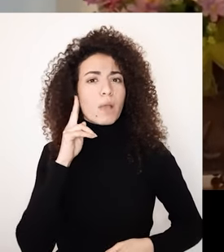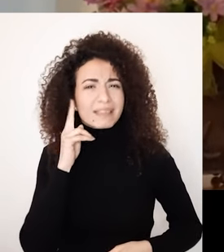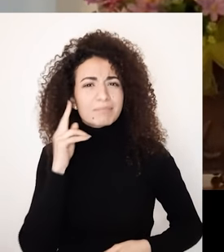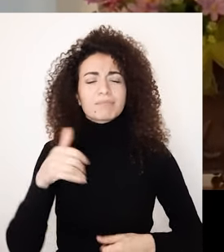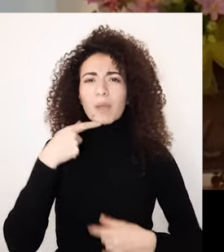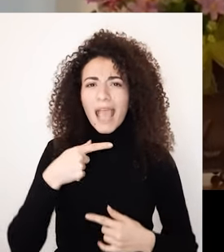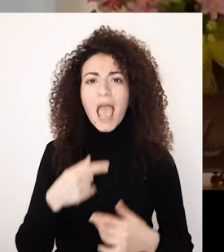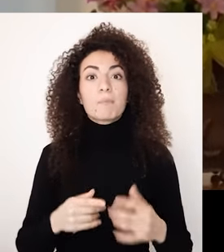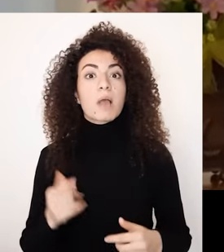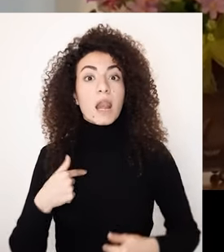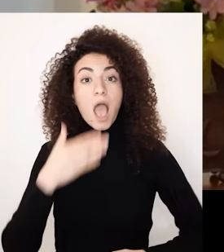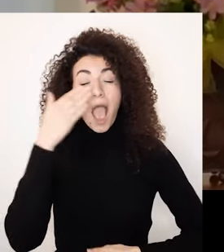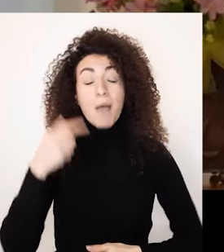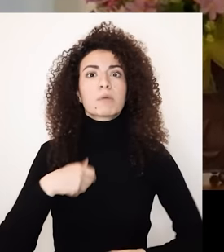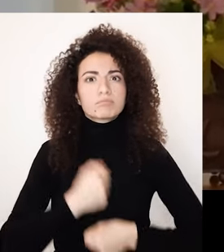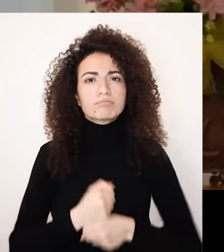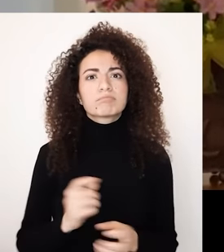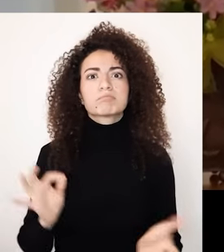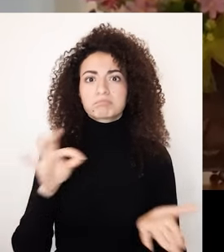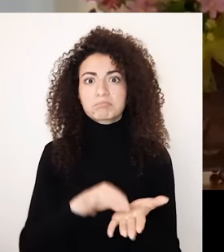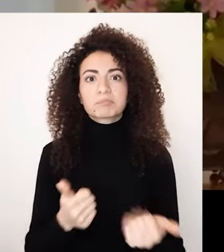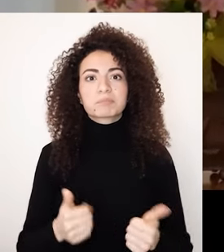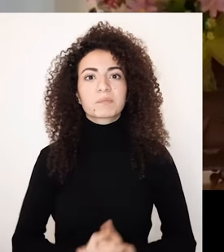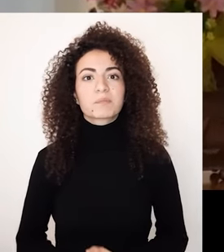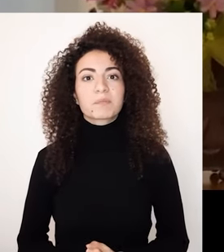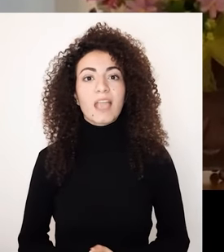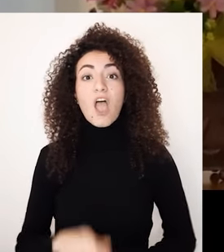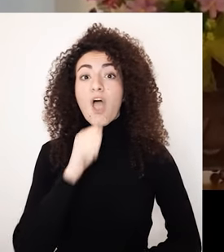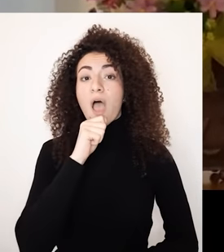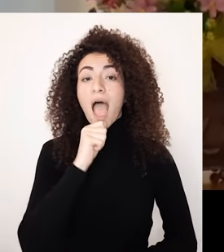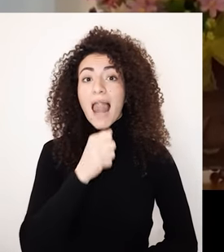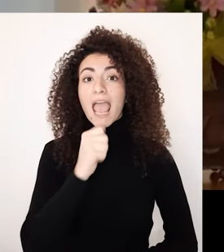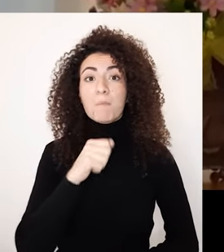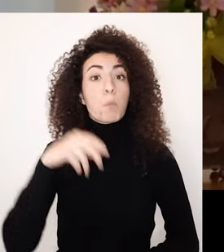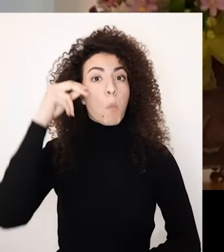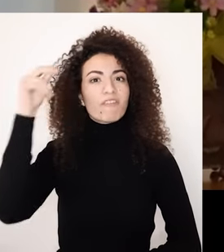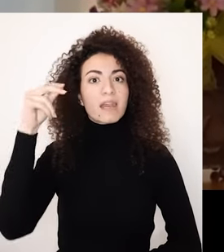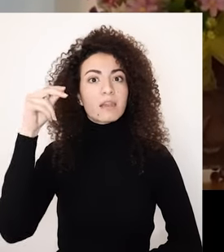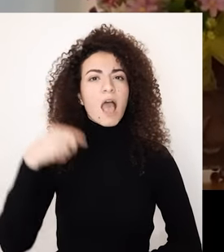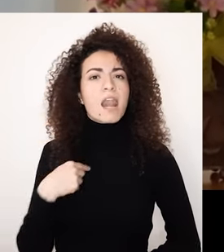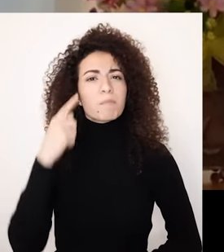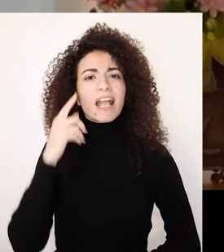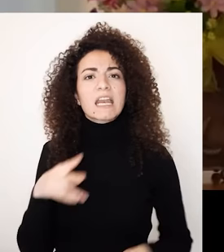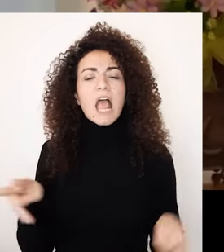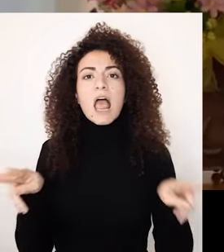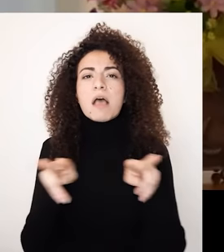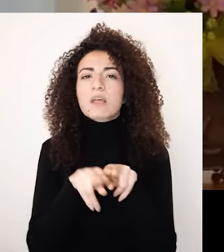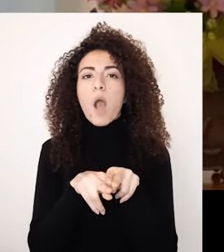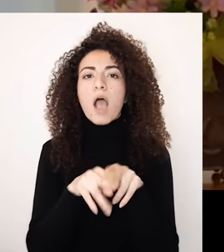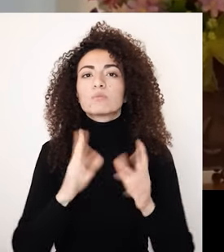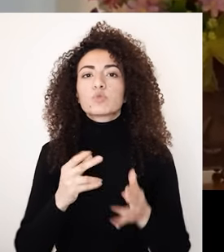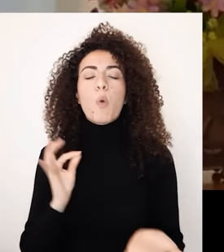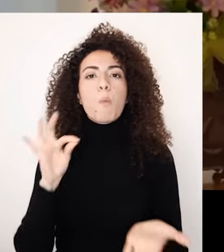الأضايا الإنسانية والاجتماعية وبالنسبة لإلي الفن والأعلام هن جناحين لقضية واحدة هي قضية الإنسان